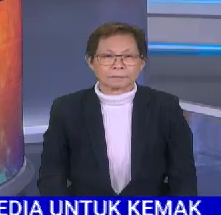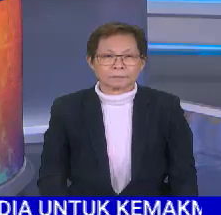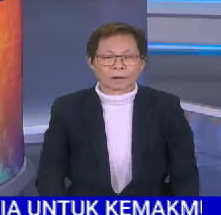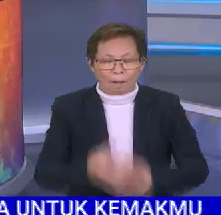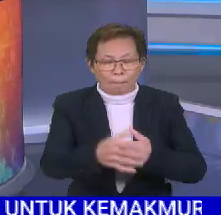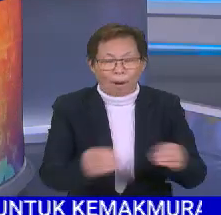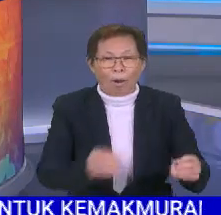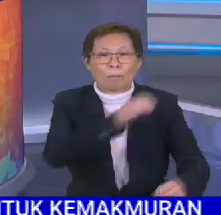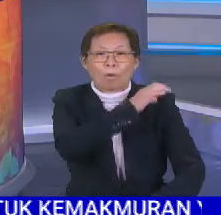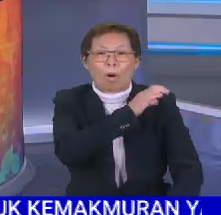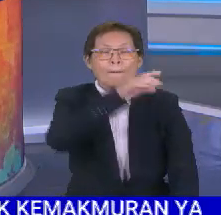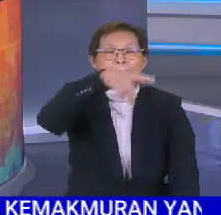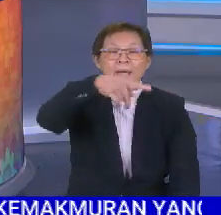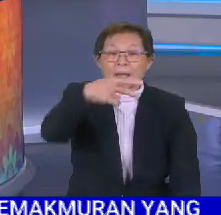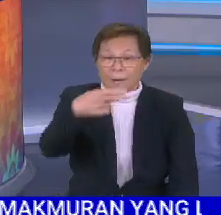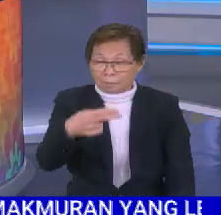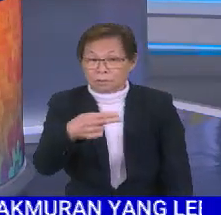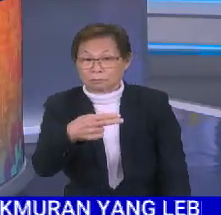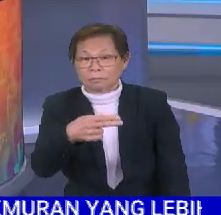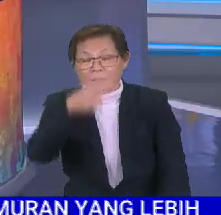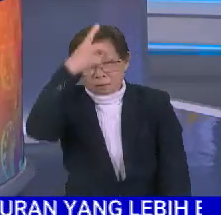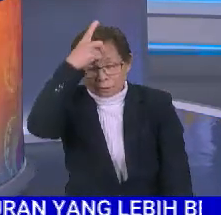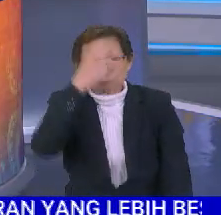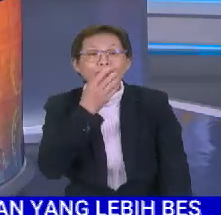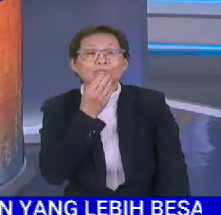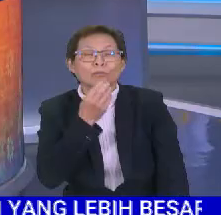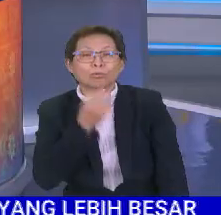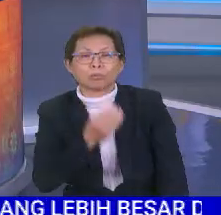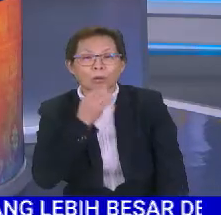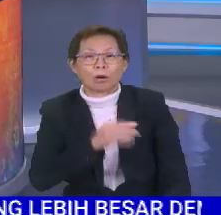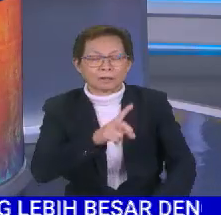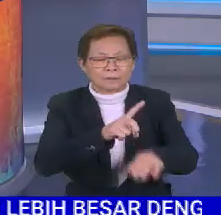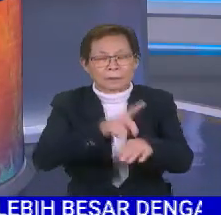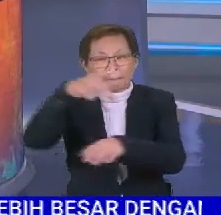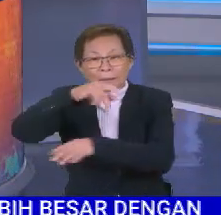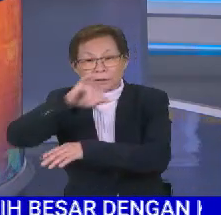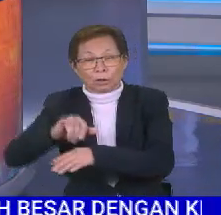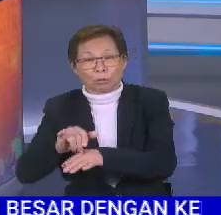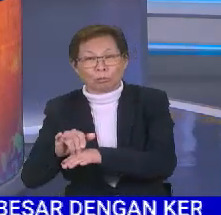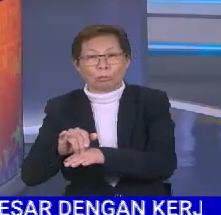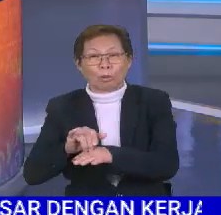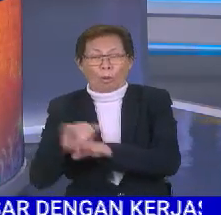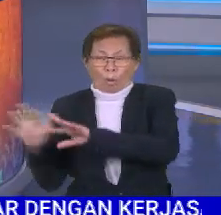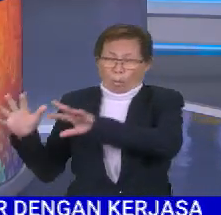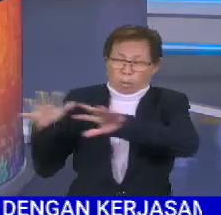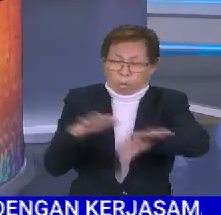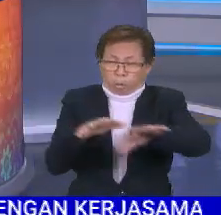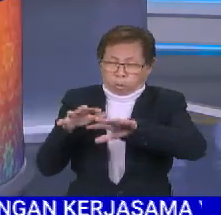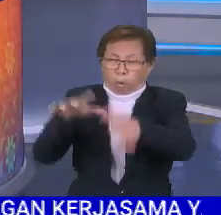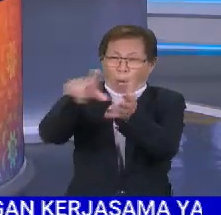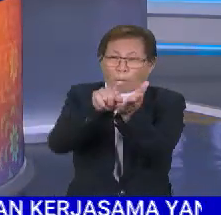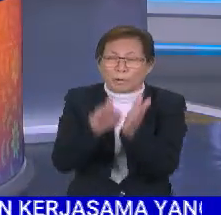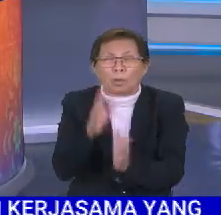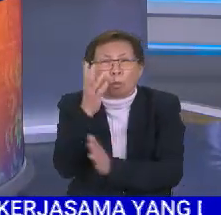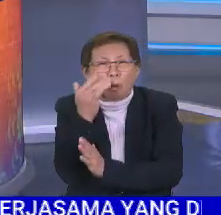Pejabat Pengurusi Pakatan Harapan PH, Dato' Sri Anwar Ibrahim di Jalan Gasing, Petaling Jai terus menjadi lokasi tumpuan pengamal media